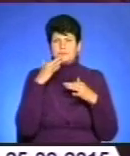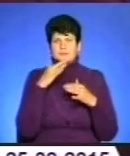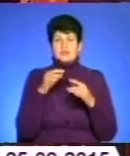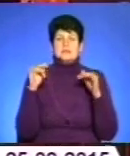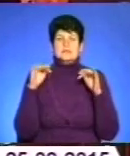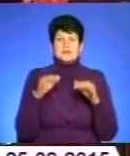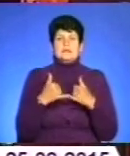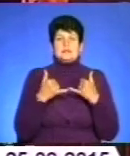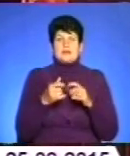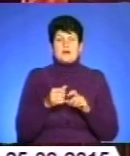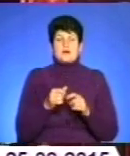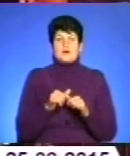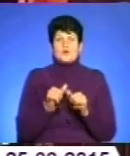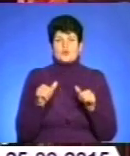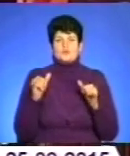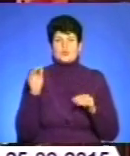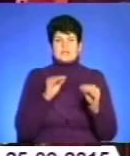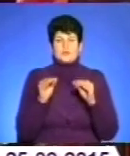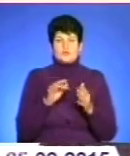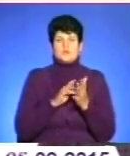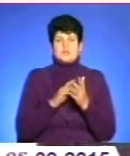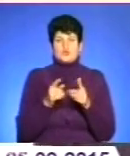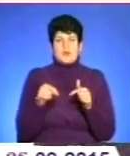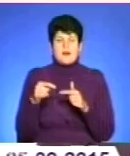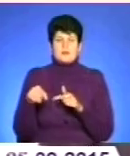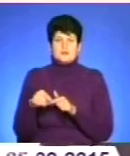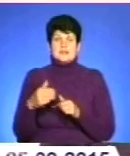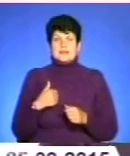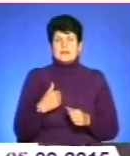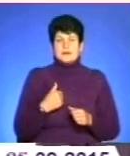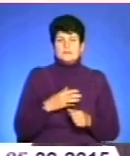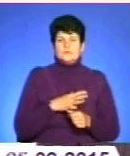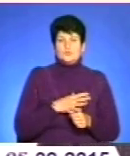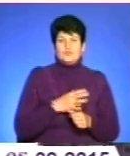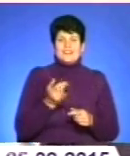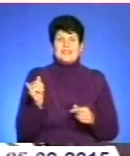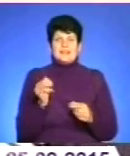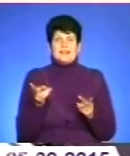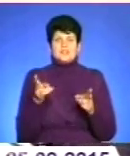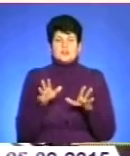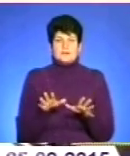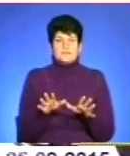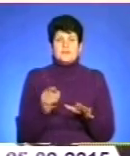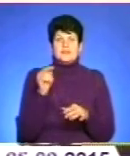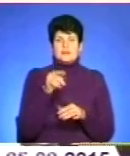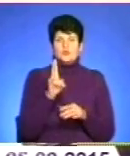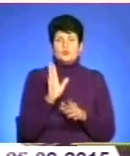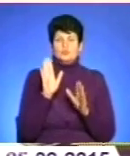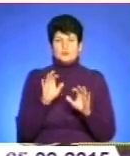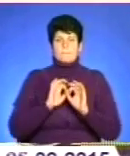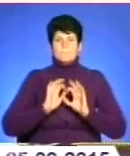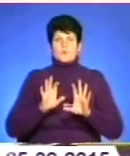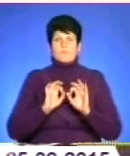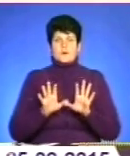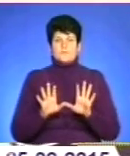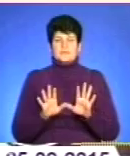задля розвитку складових туристичної галузі. Я був і лишаюся тим, хто буде пропагувати